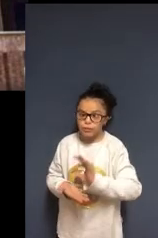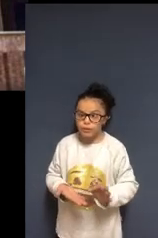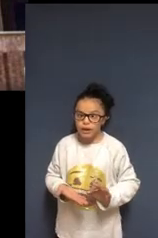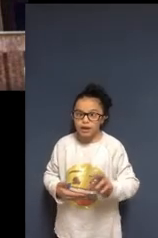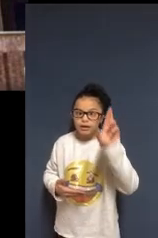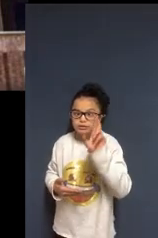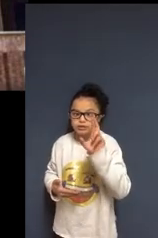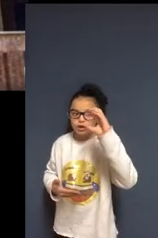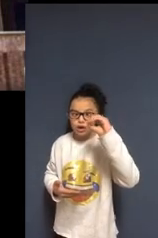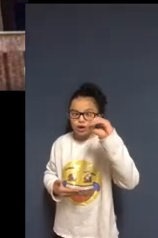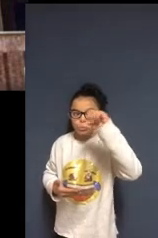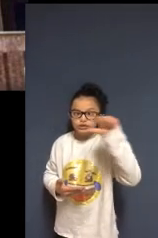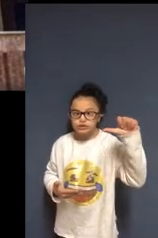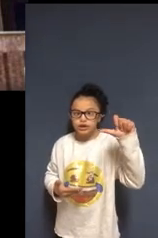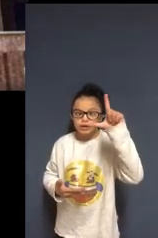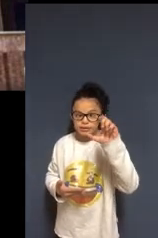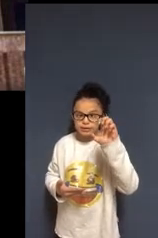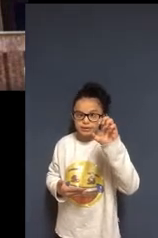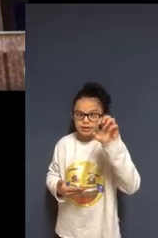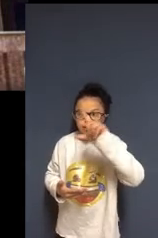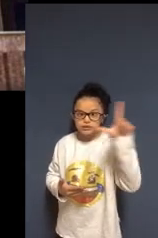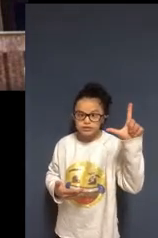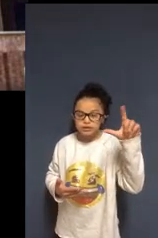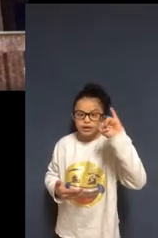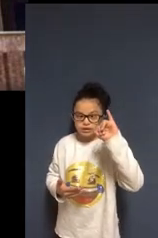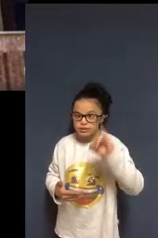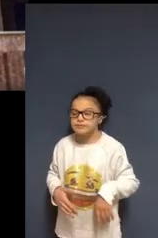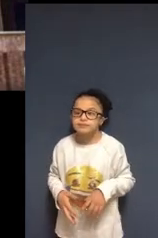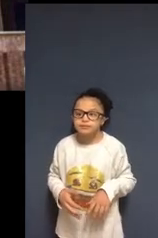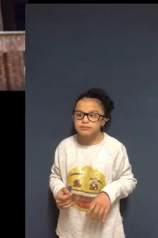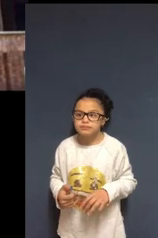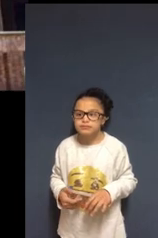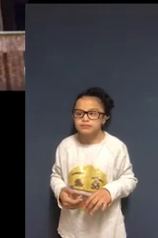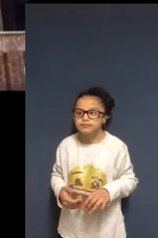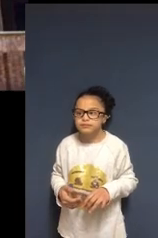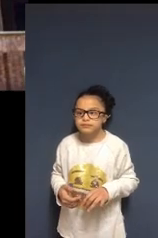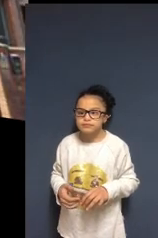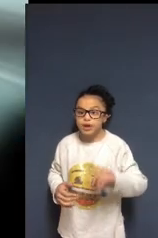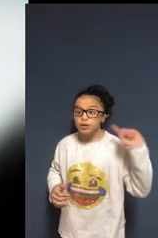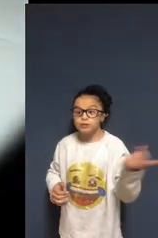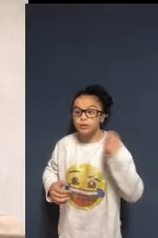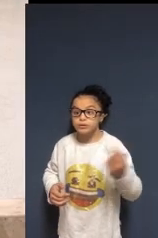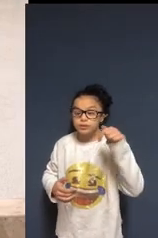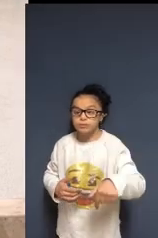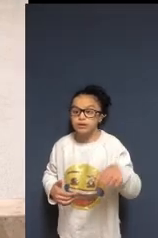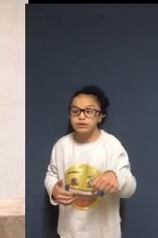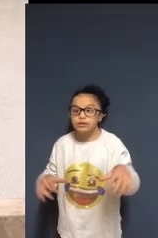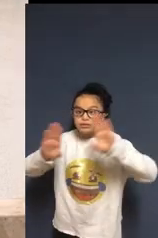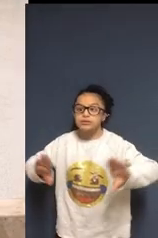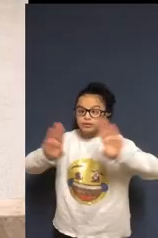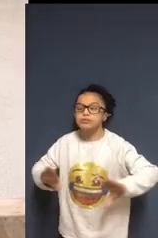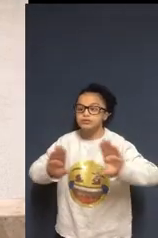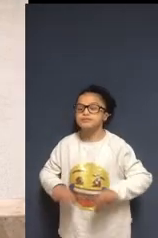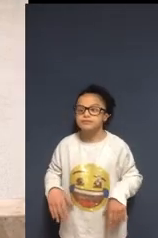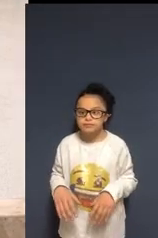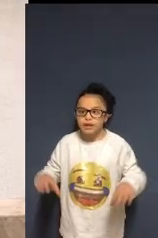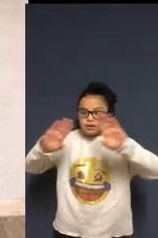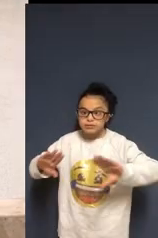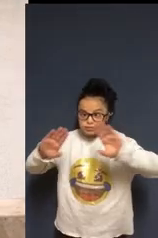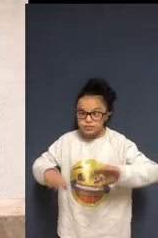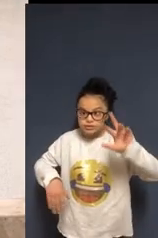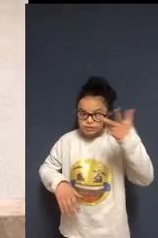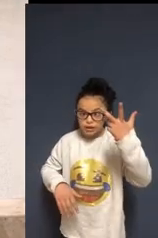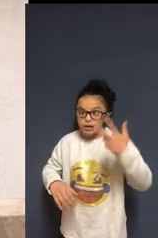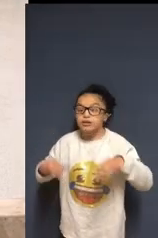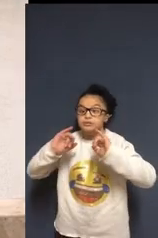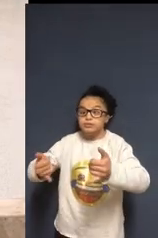Benvenuti nella scuola Orselli, precisamente nell'auditorium. Nell'auditorium ci sono tre uscite di emergenza, una